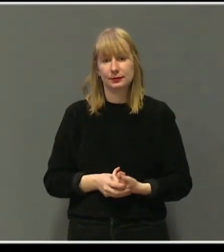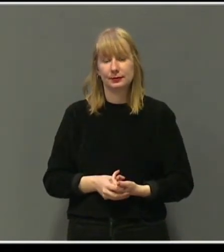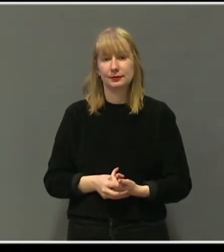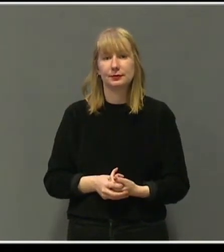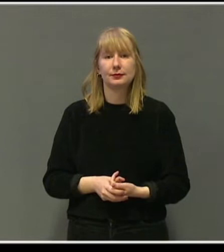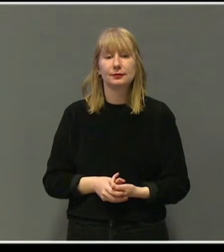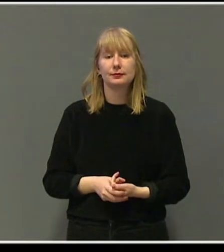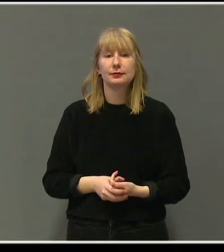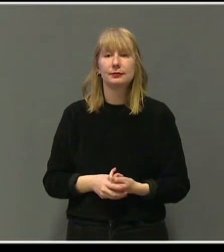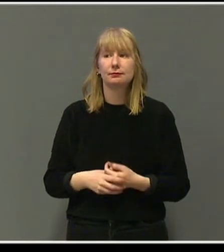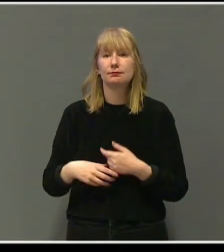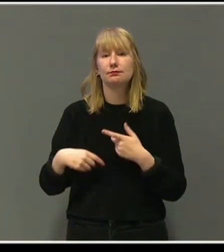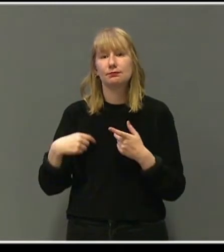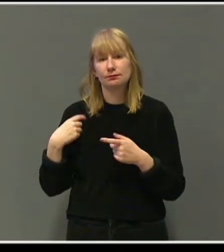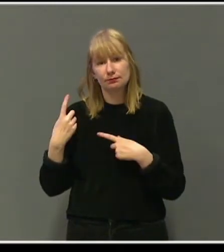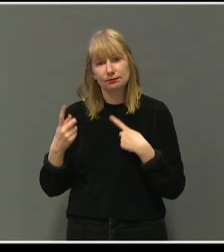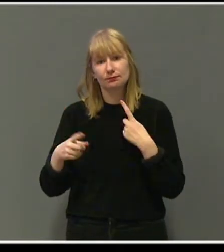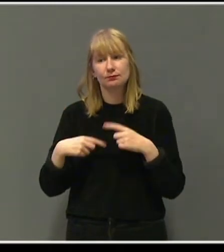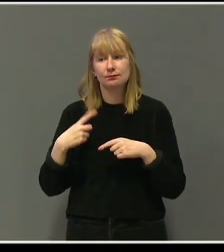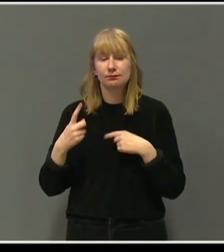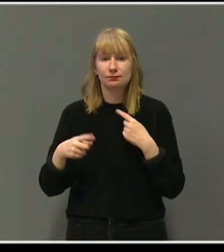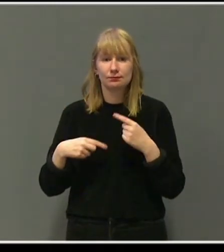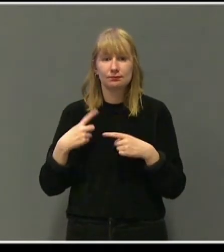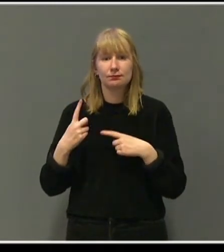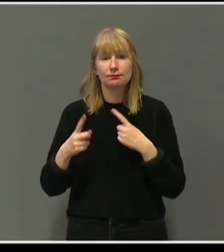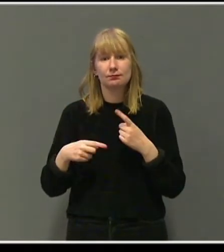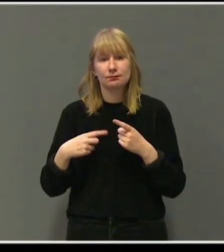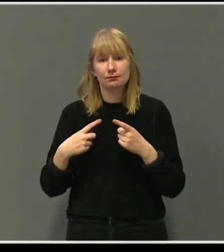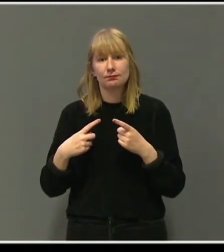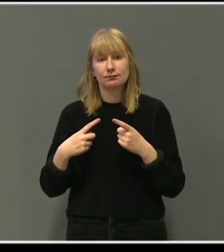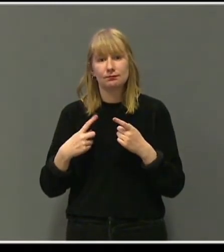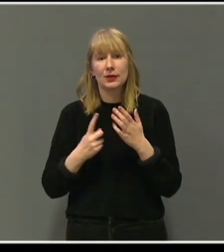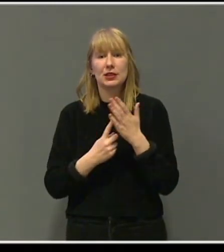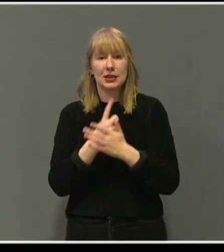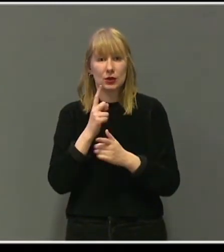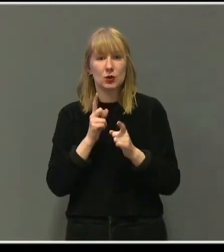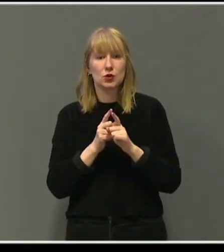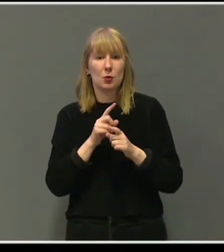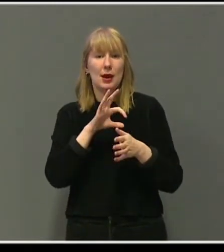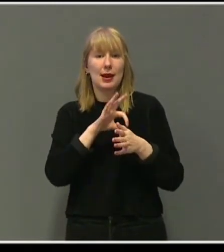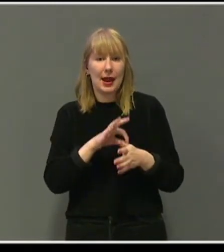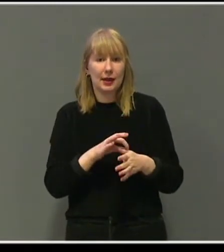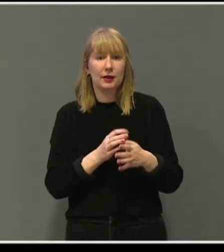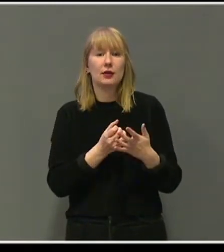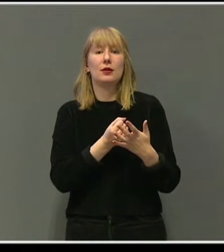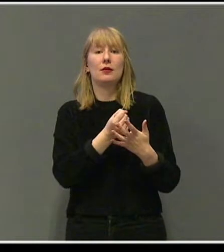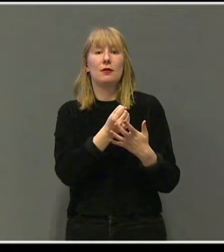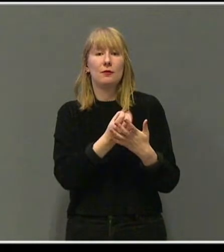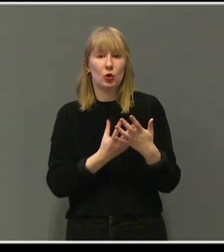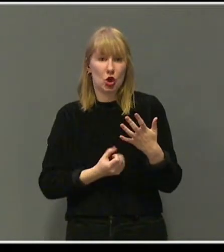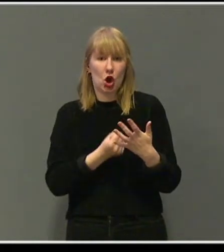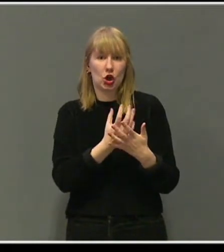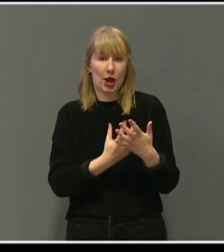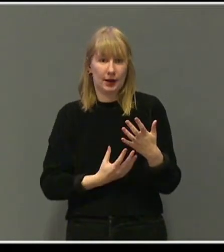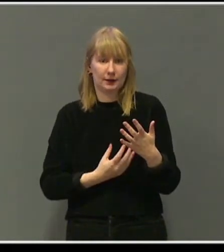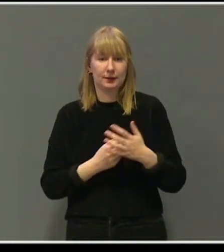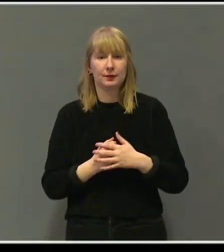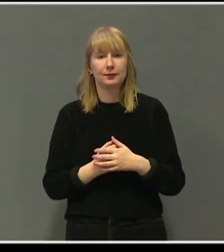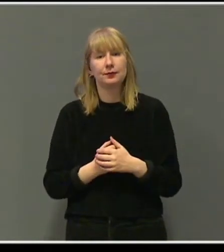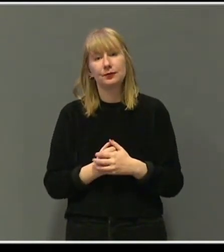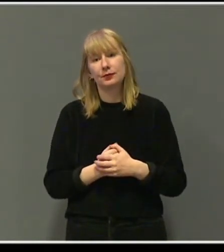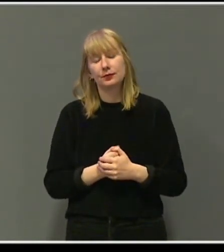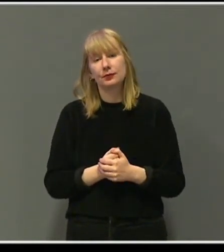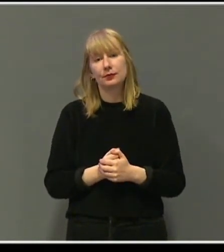Det gikk omtrent som beskrevet og forventet. Med kanskje